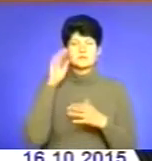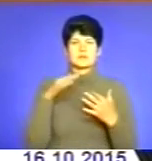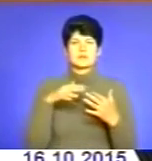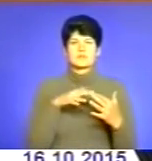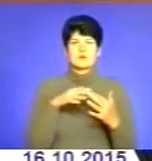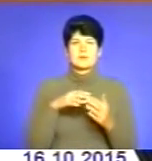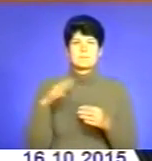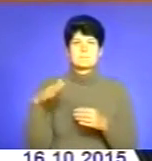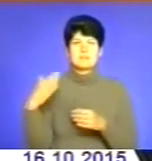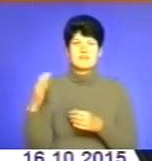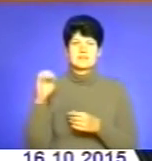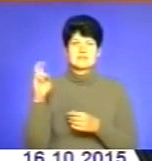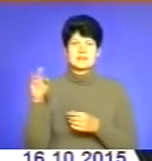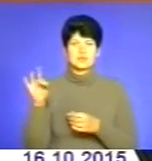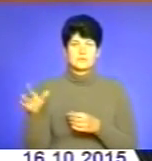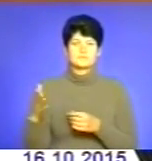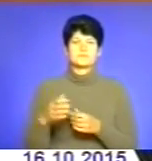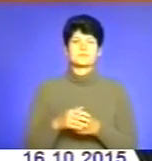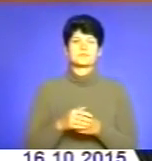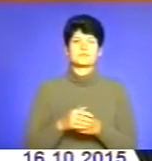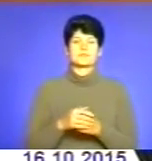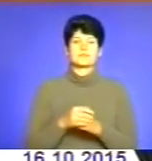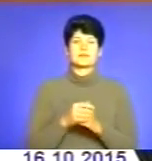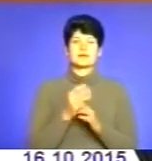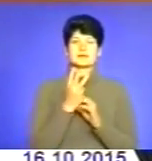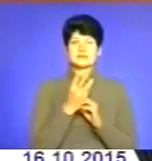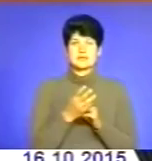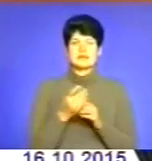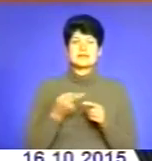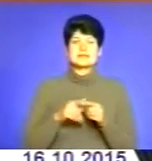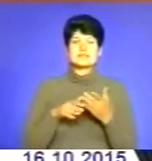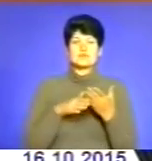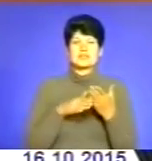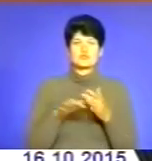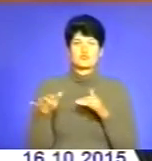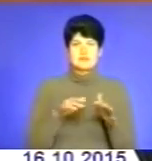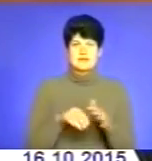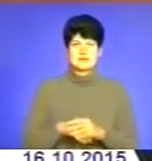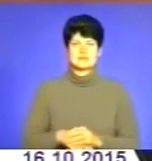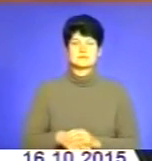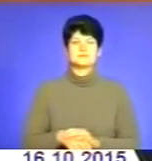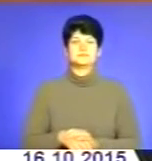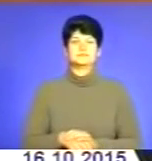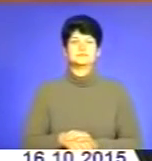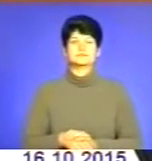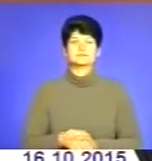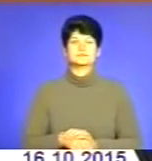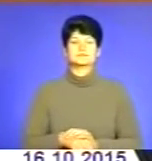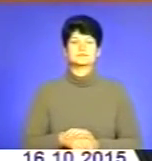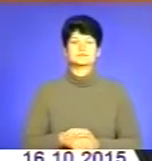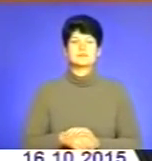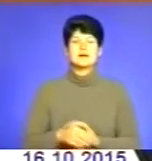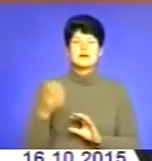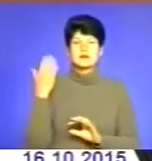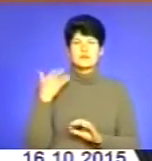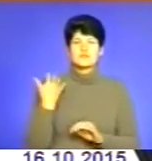секторі на сході України. Три ордени – це за волонтерську діяльність, це раніше вже